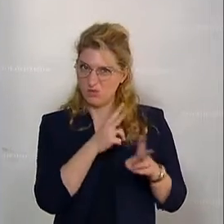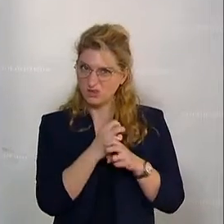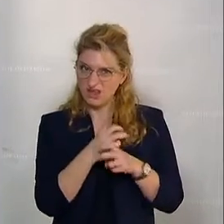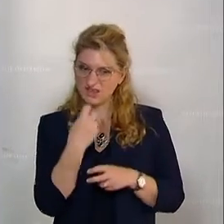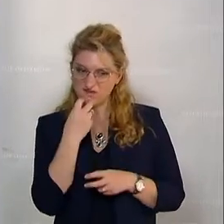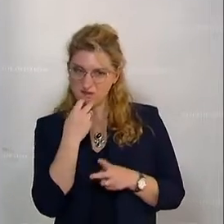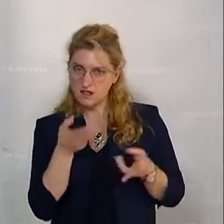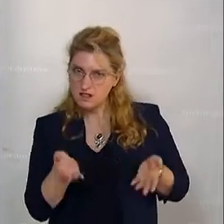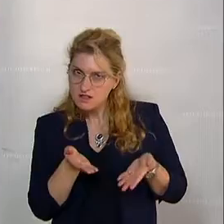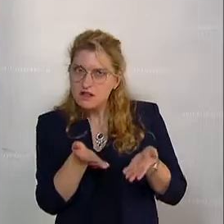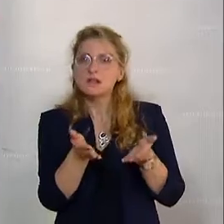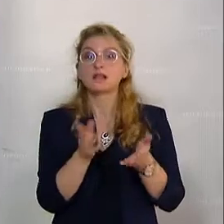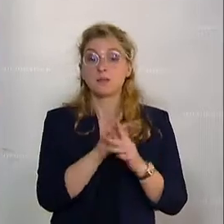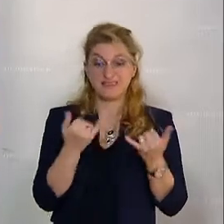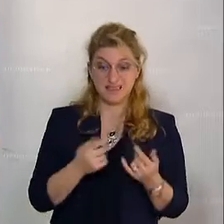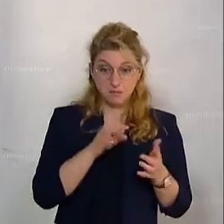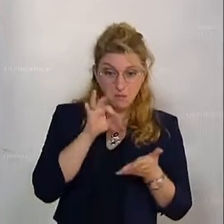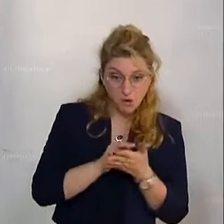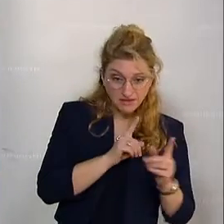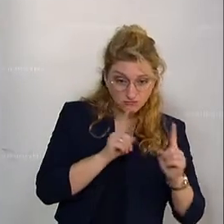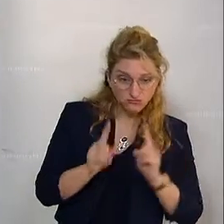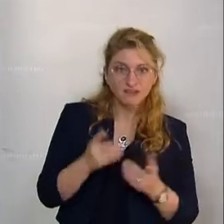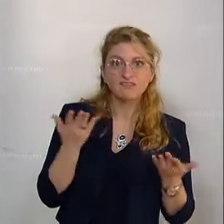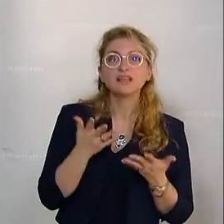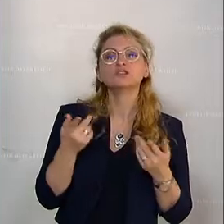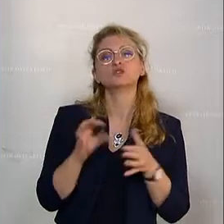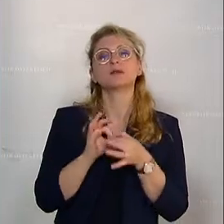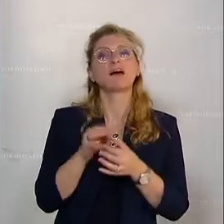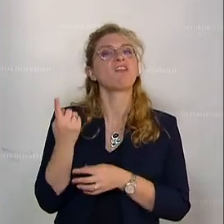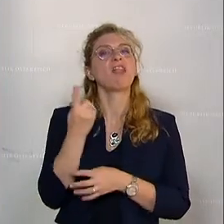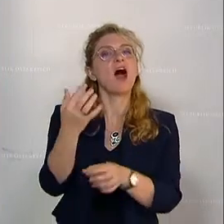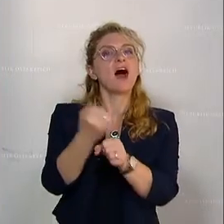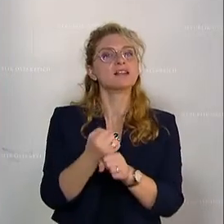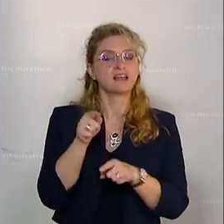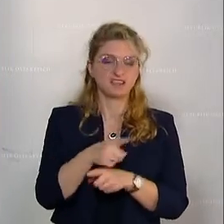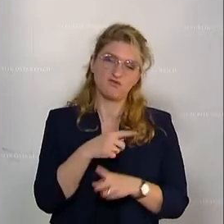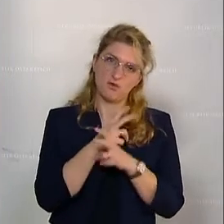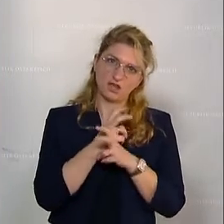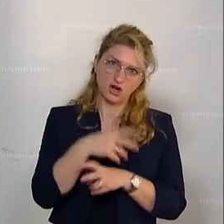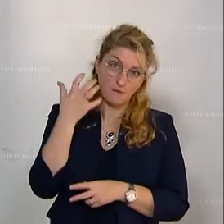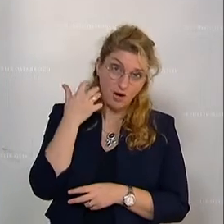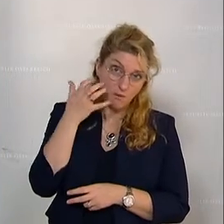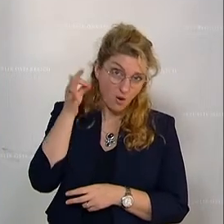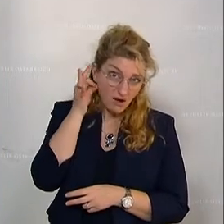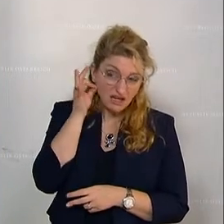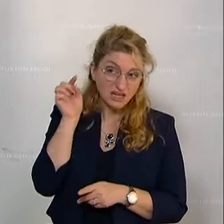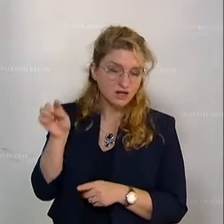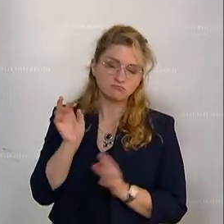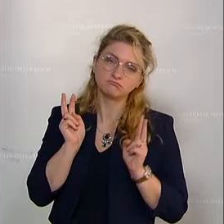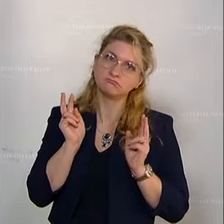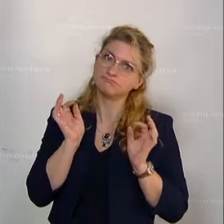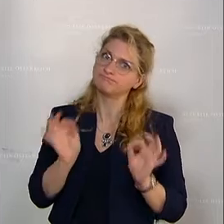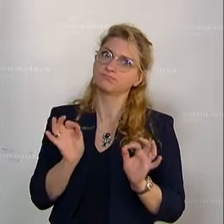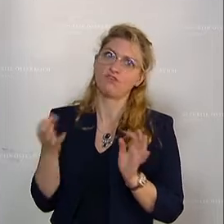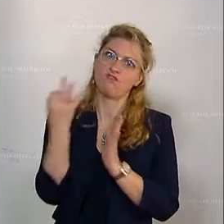der Status ist der, dass wir sozusagen, was Nachhaltigkeit betrifft, als österreichische Bäuerinnen und Bauern Vorbilder sind